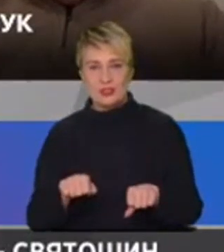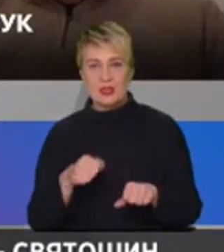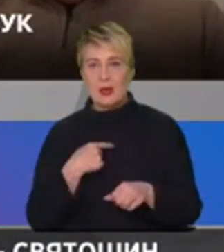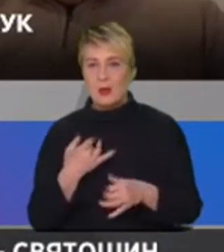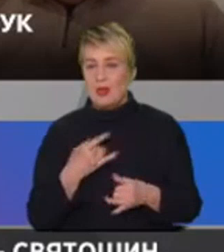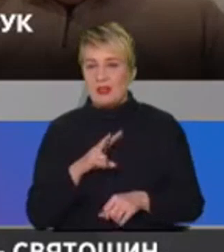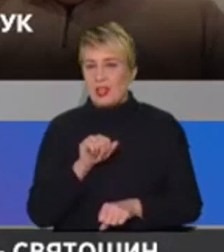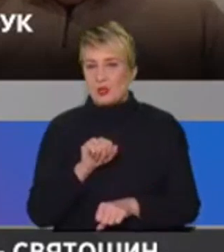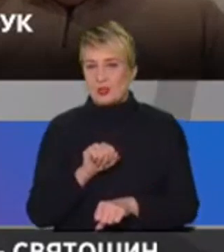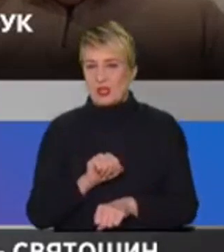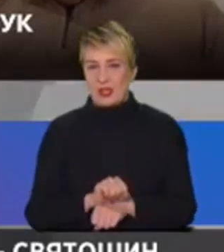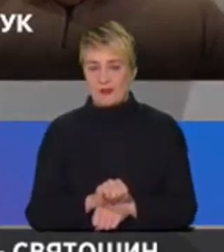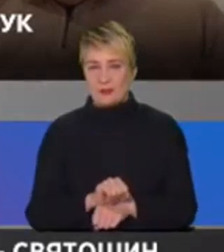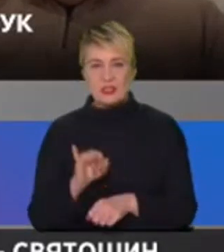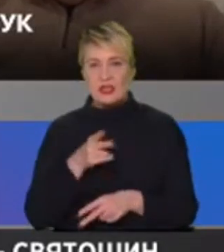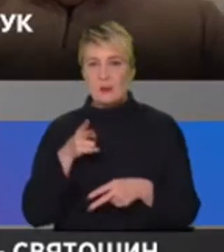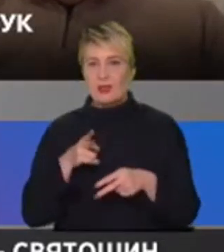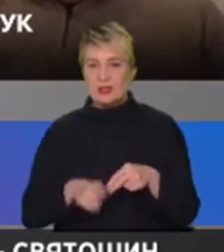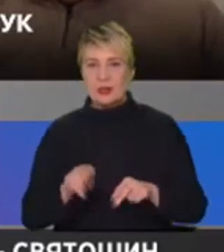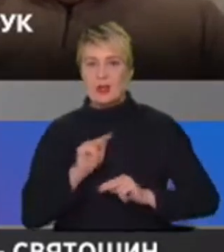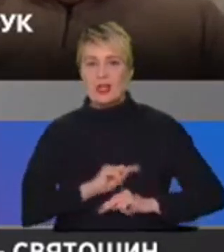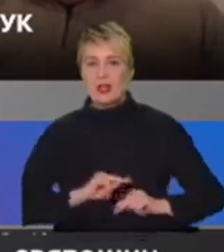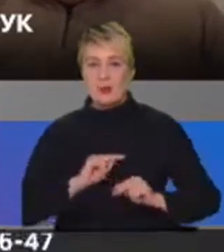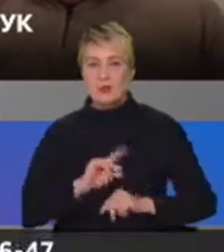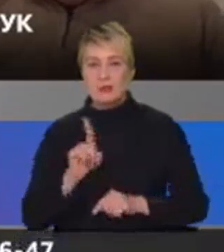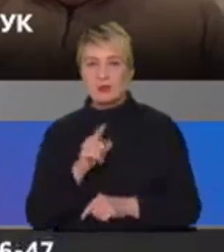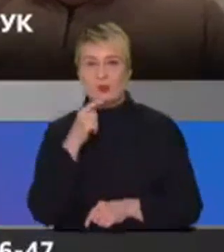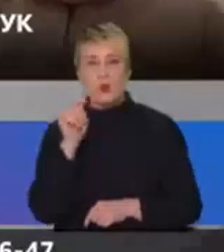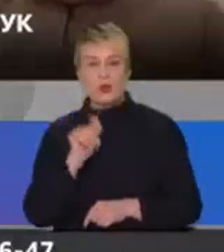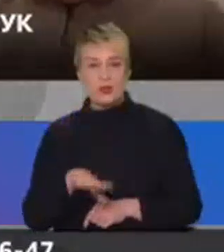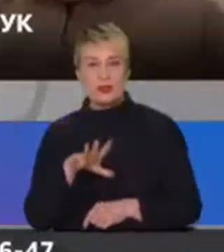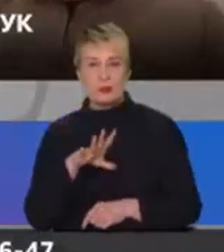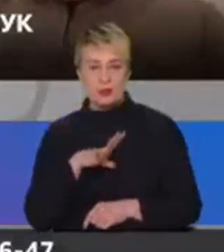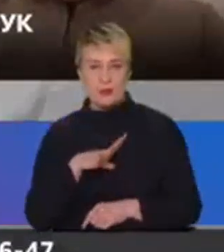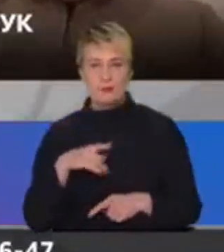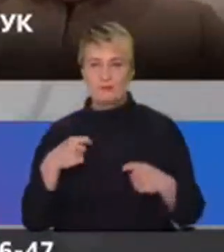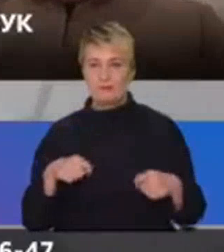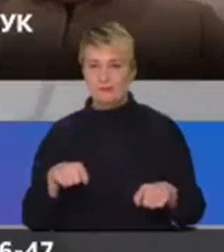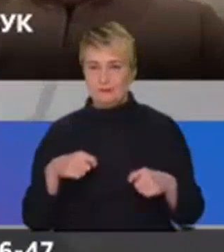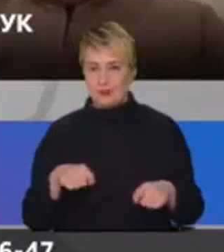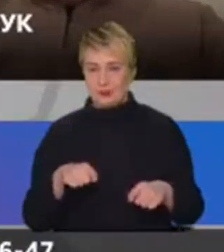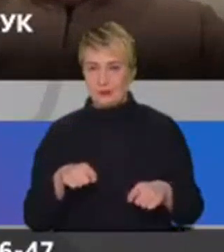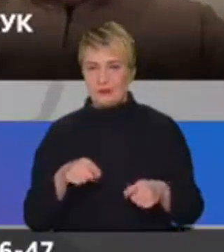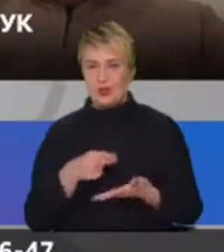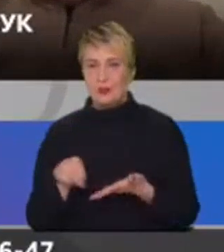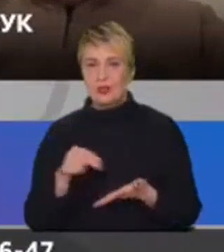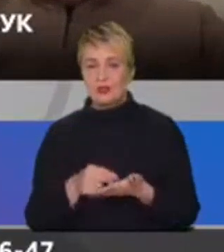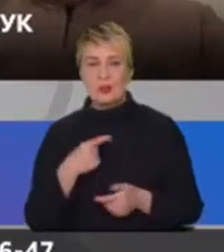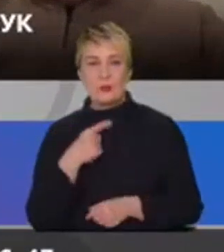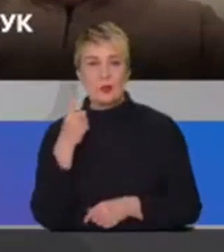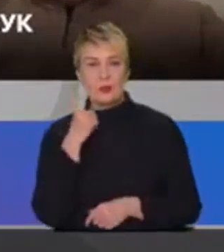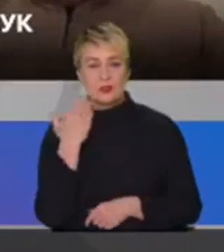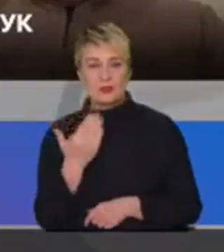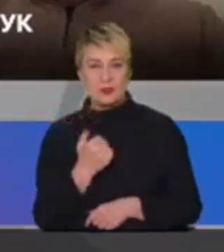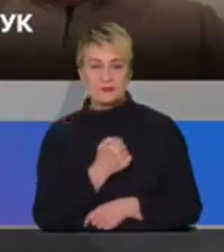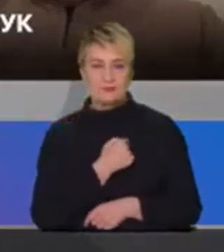зупиняємося і працюємо, щоб Україна була з продовольствою. Що ж, почули вас, нехай Збройні